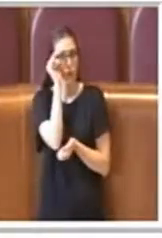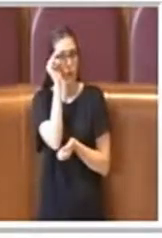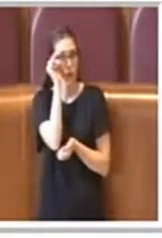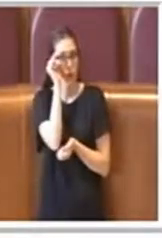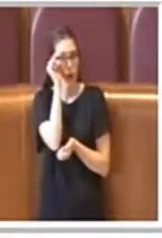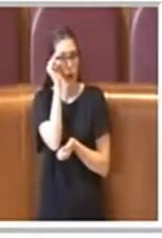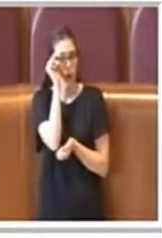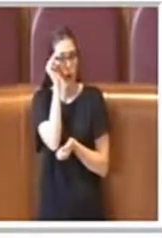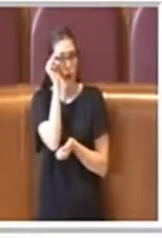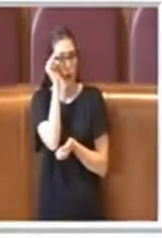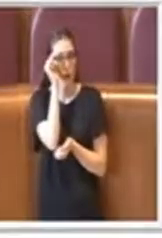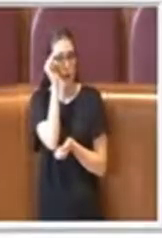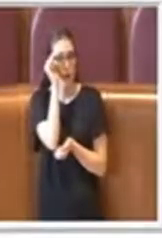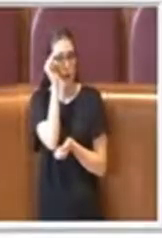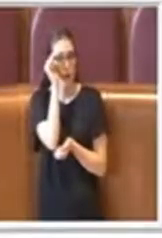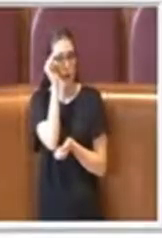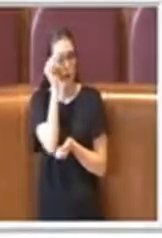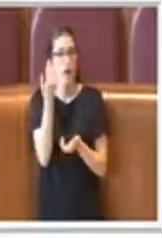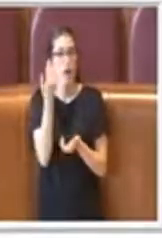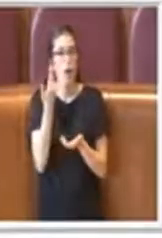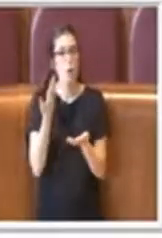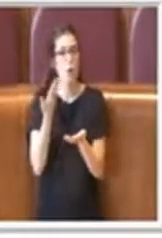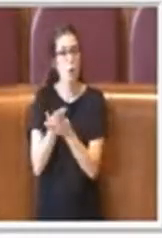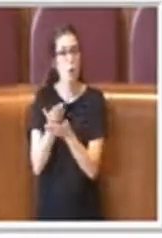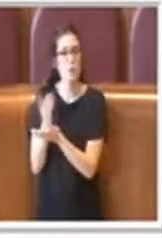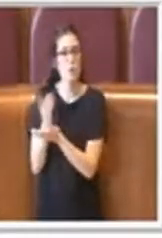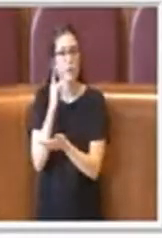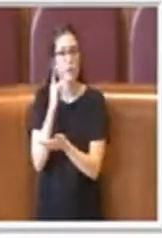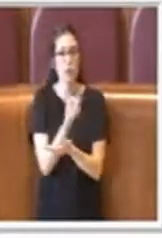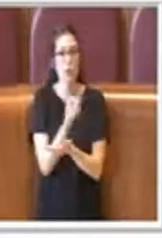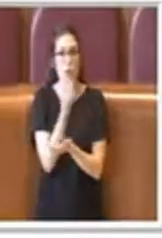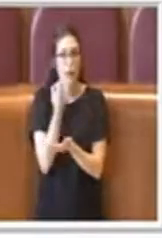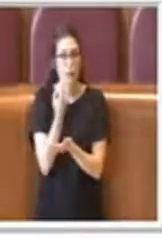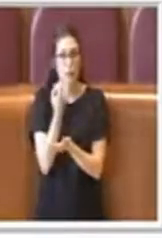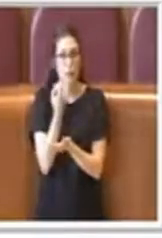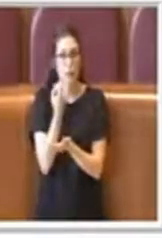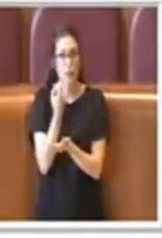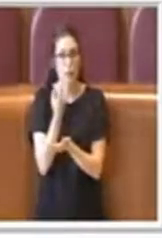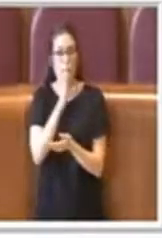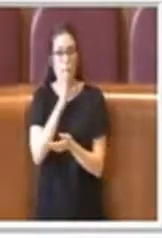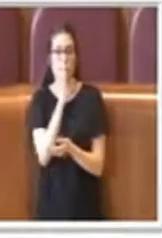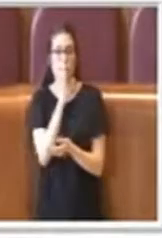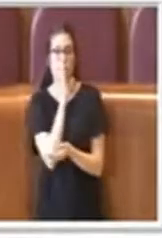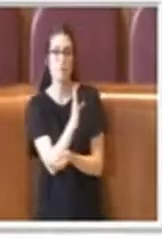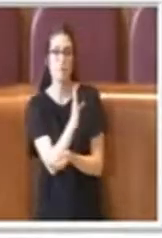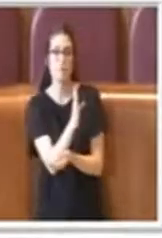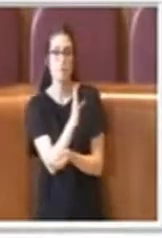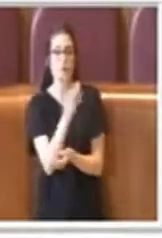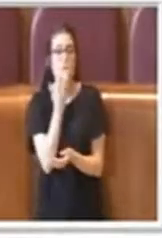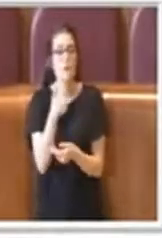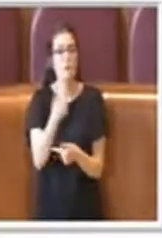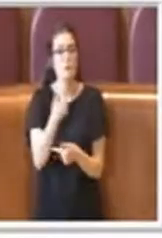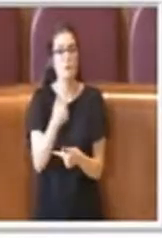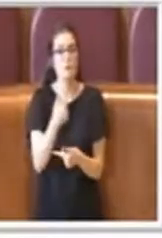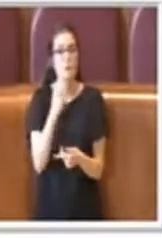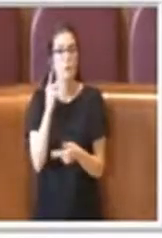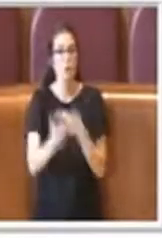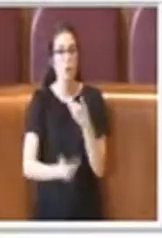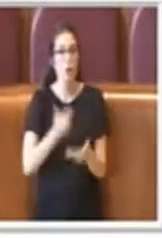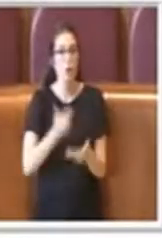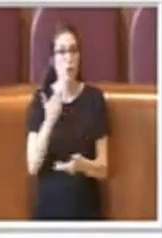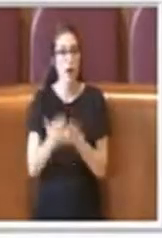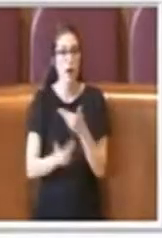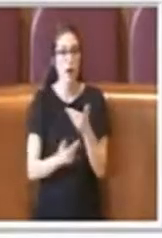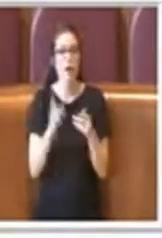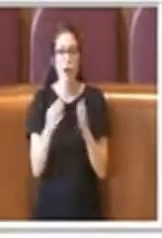quelle che potevano essere delle proposte migliorative che andavano nell'indirizzo proprio di migliorare e per la prima volta